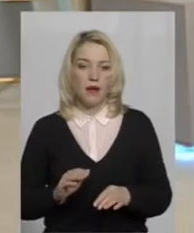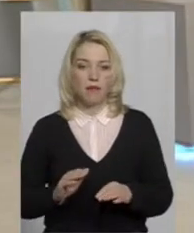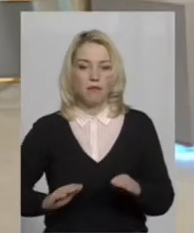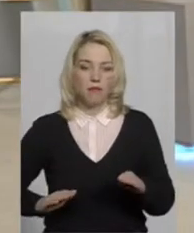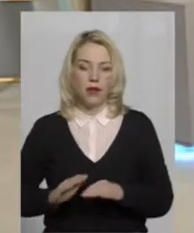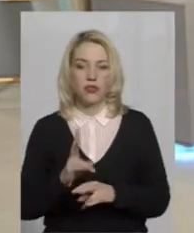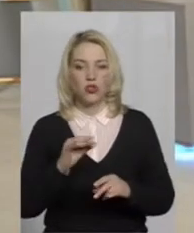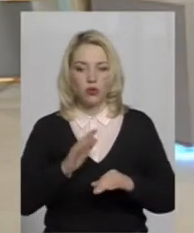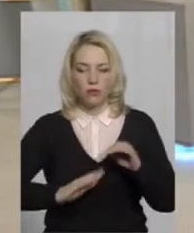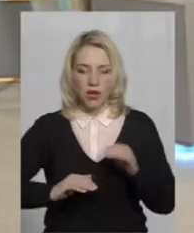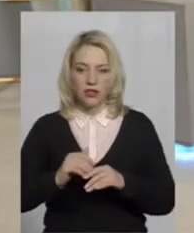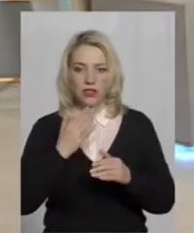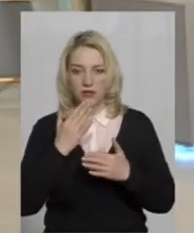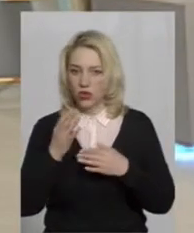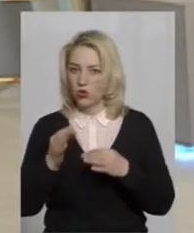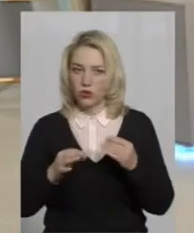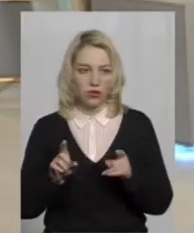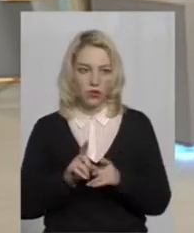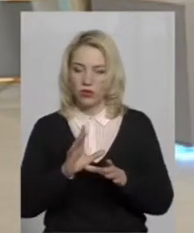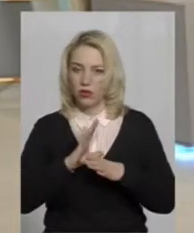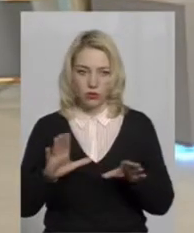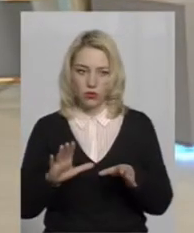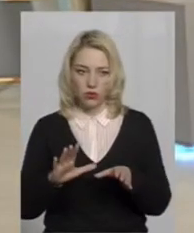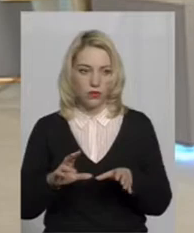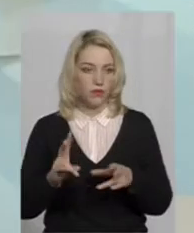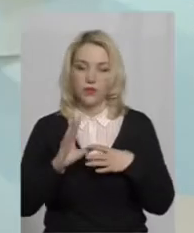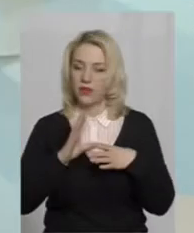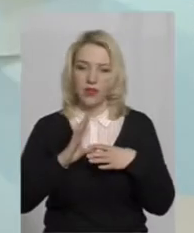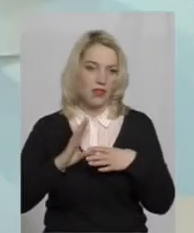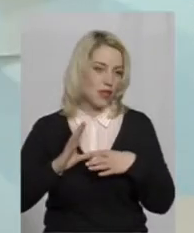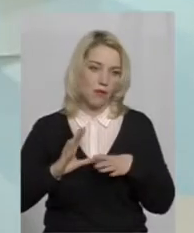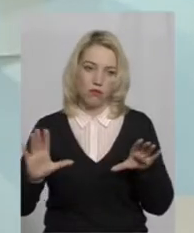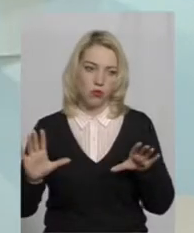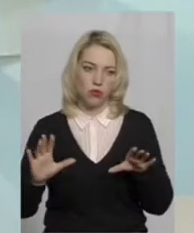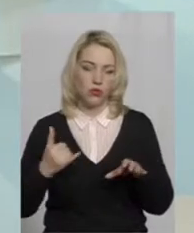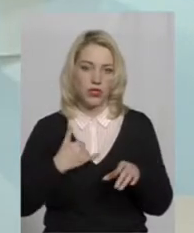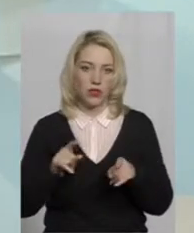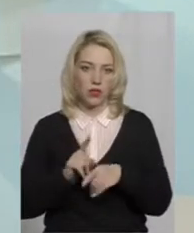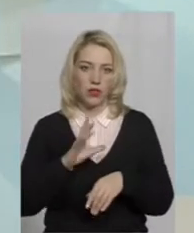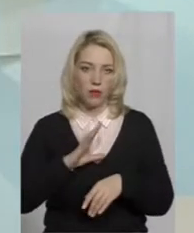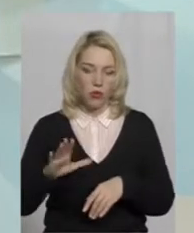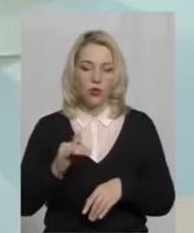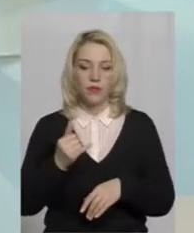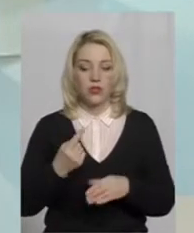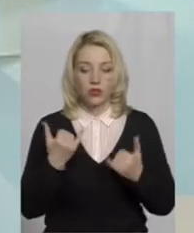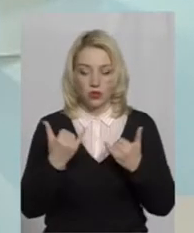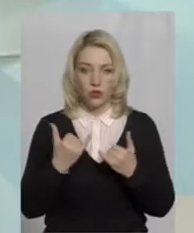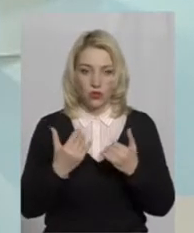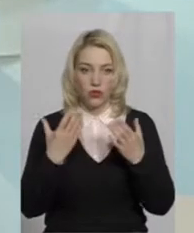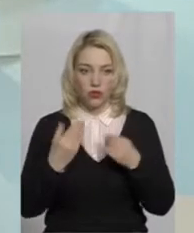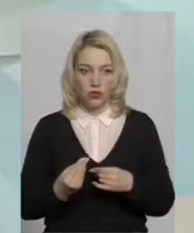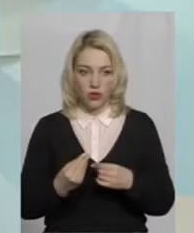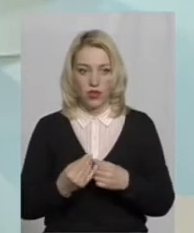що практики звертатись до судів не було. Ні, такої практики в нас не було. От сьогоднішнього дня зараз